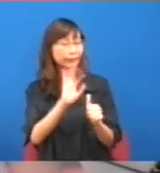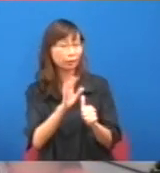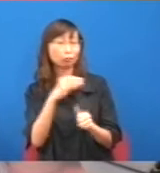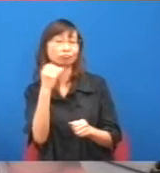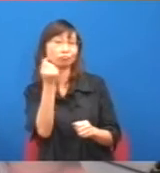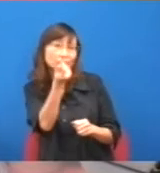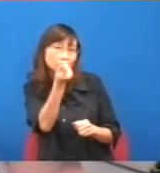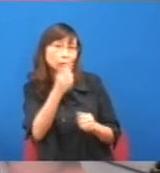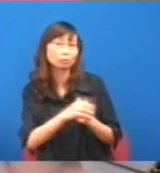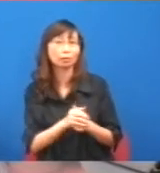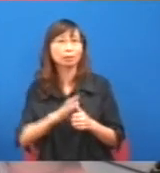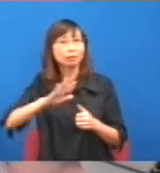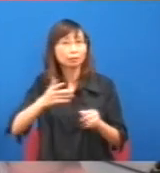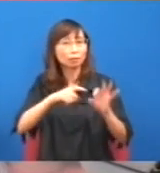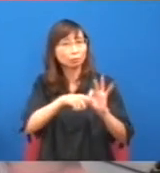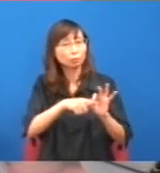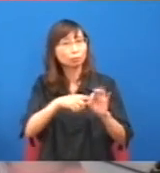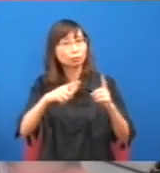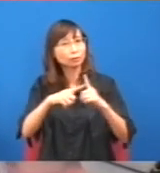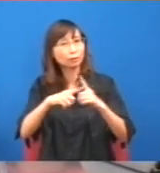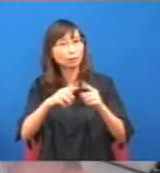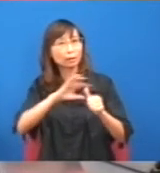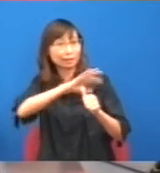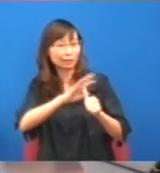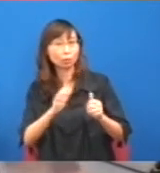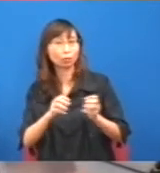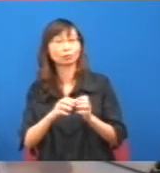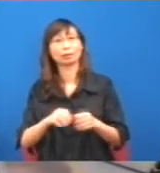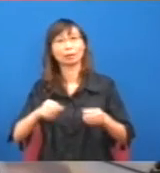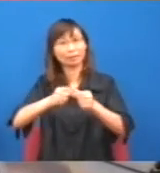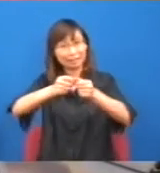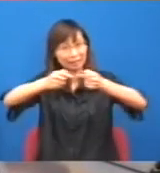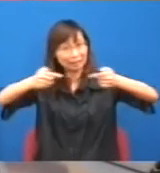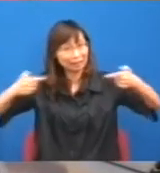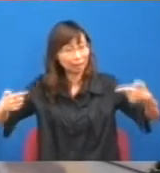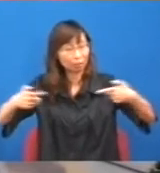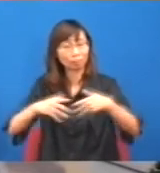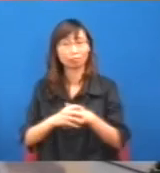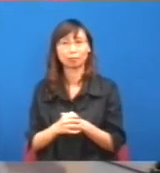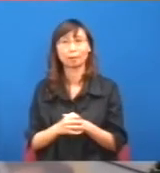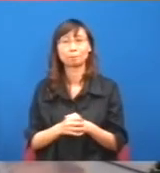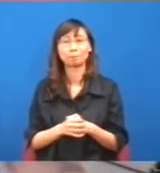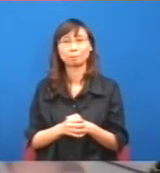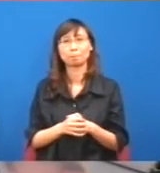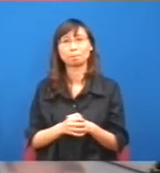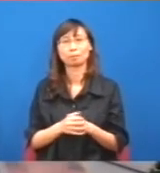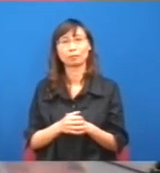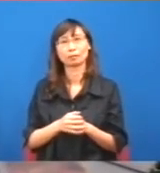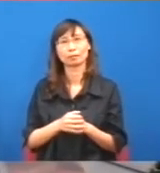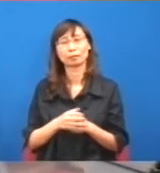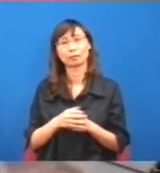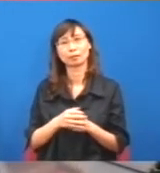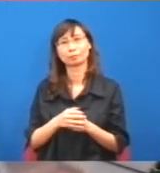做研究的,既然間最低工資是要來保障,最沒有異價能力的勞工的時候,